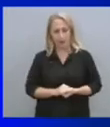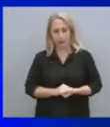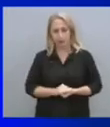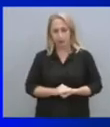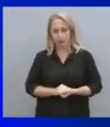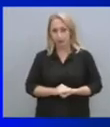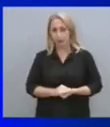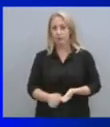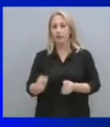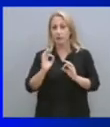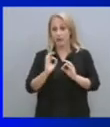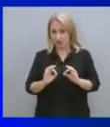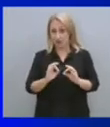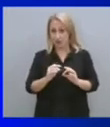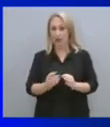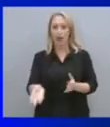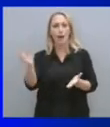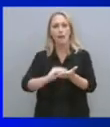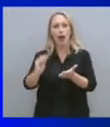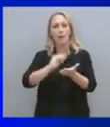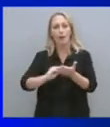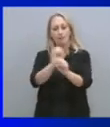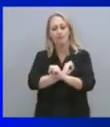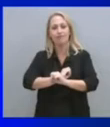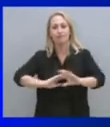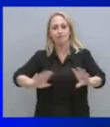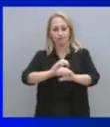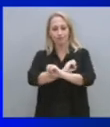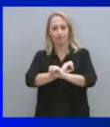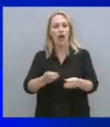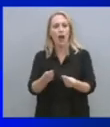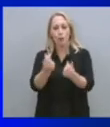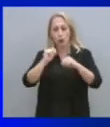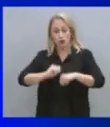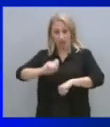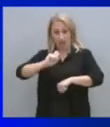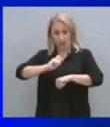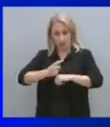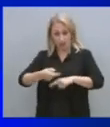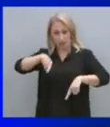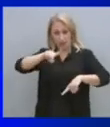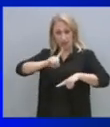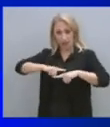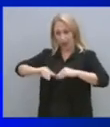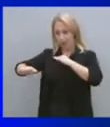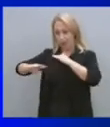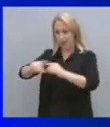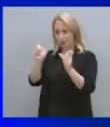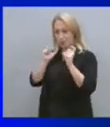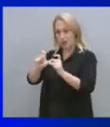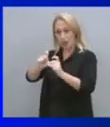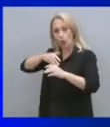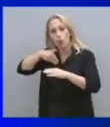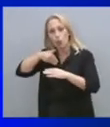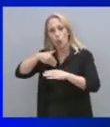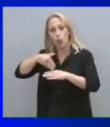θα εξακολουθούμε να στέλνουμε αυτό το μήνυμα της ενεργητικής αποτροπής απέναντι σε όσους πιστεύουν ότι